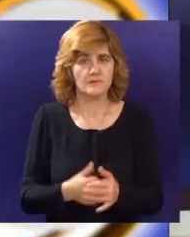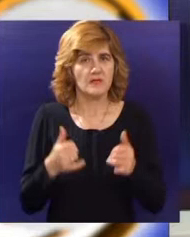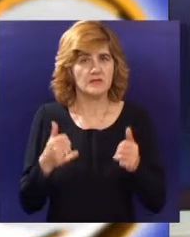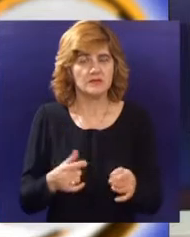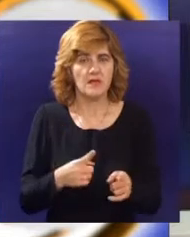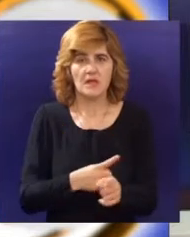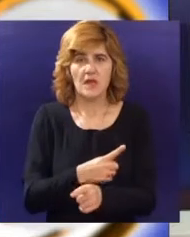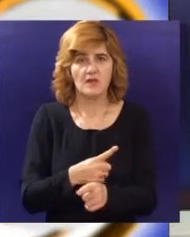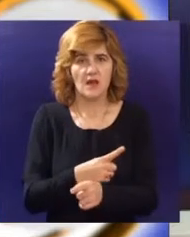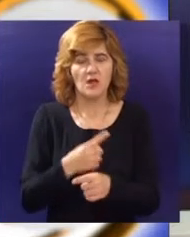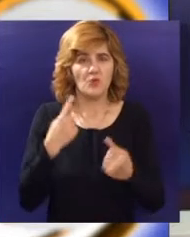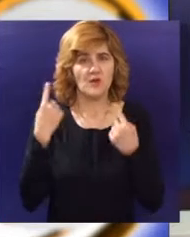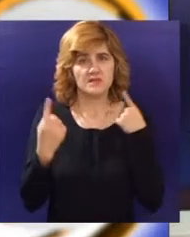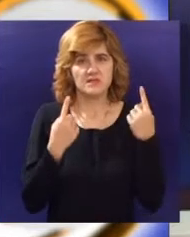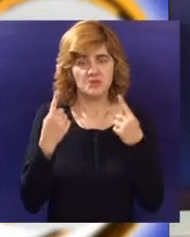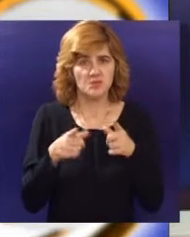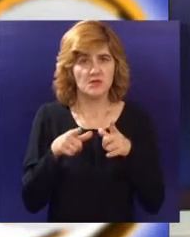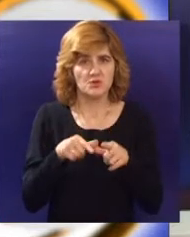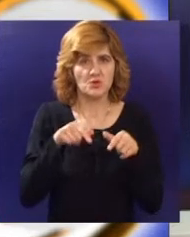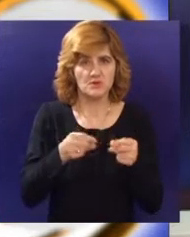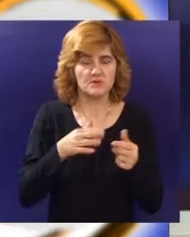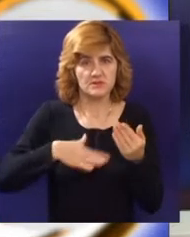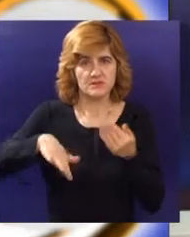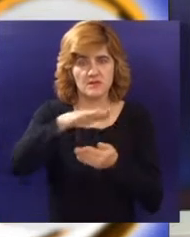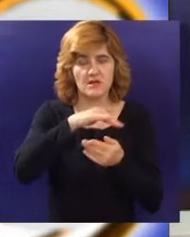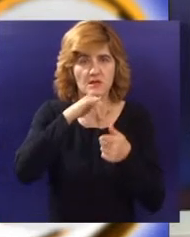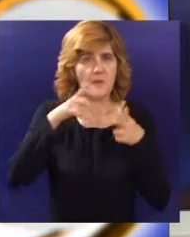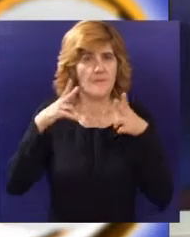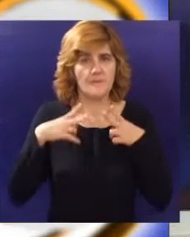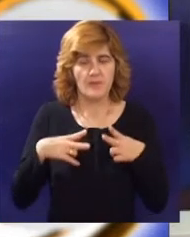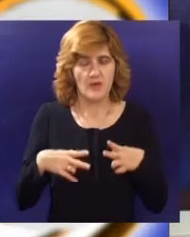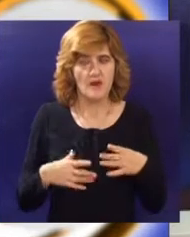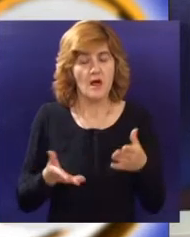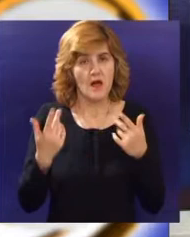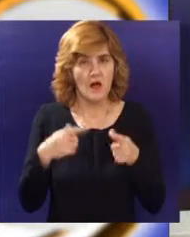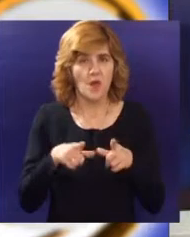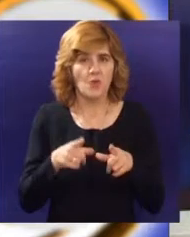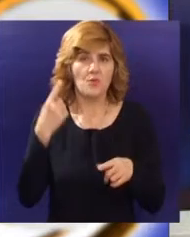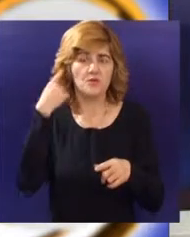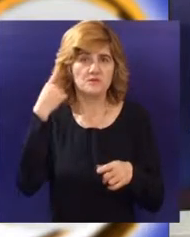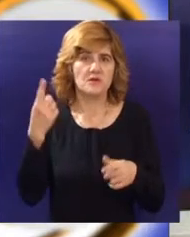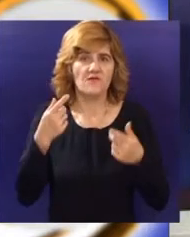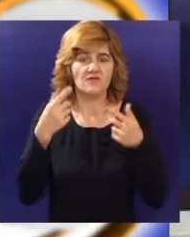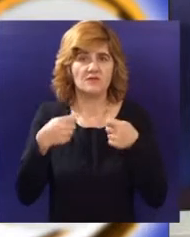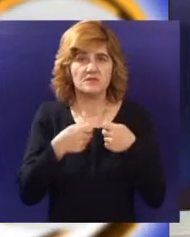Trenutna epidemiološka situacija u Severno-Bačkom okrugu je mirna. Ipak u Zavodu za javno zdravlje kažu da su spremni za